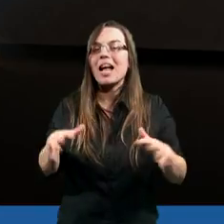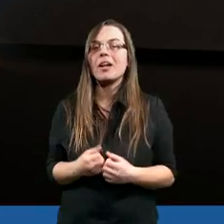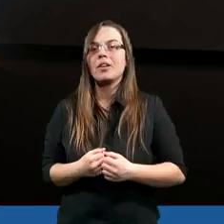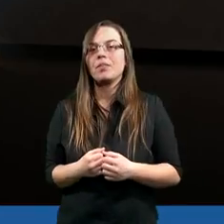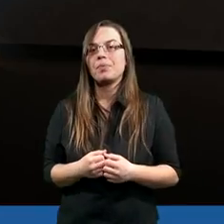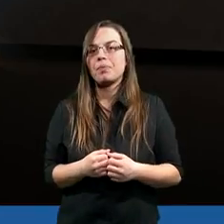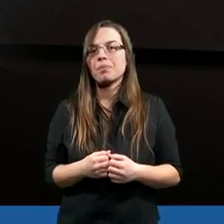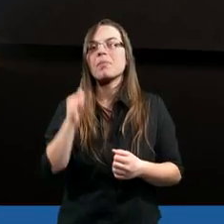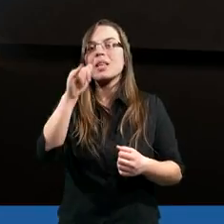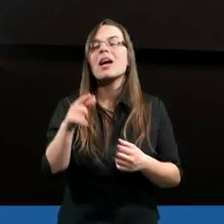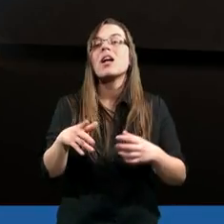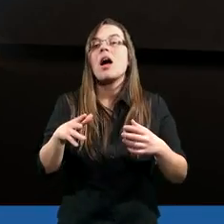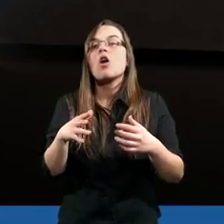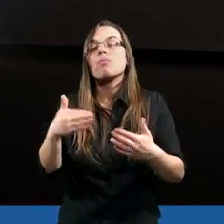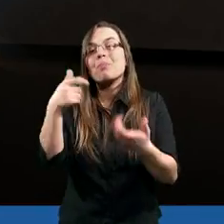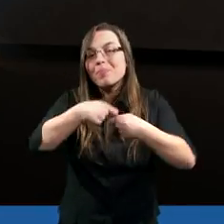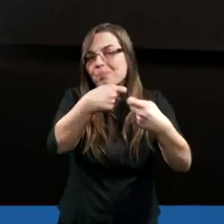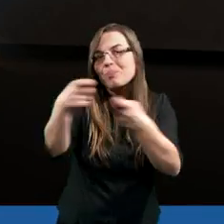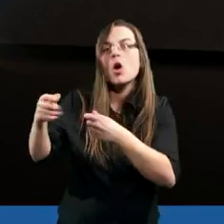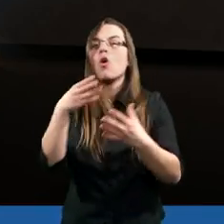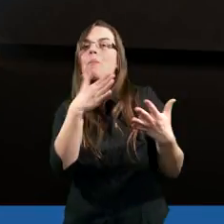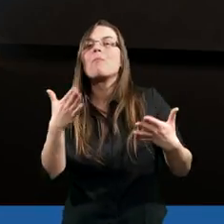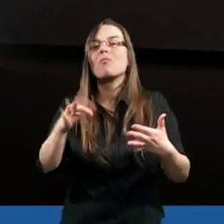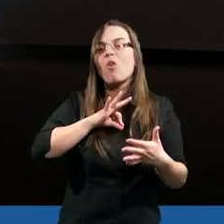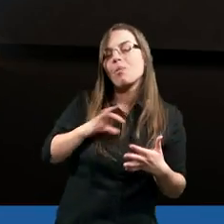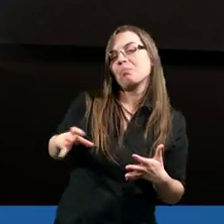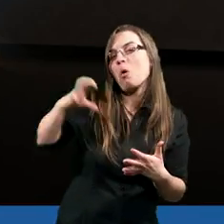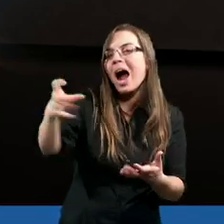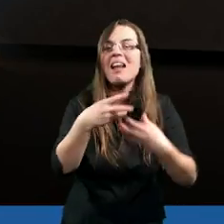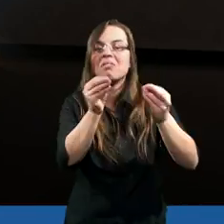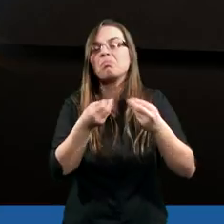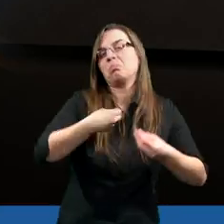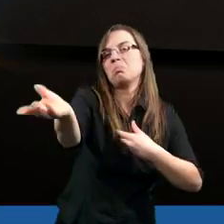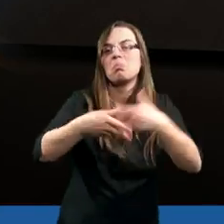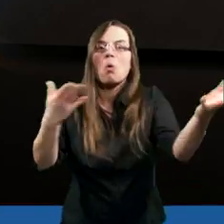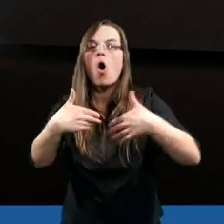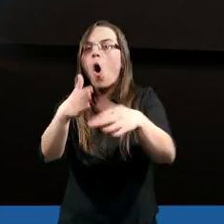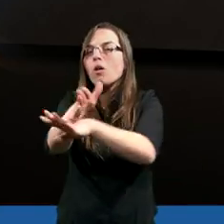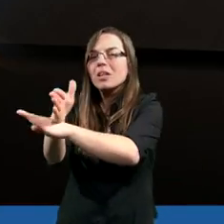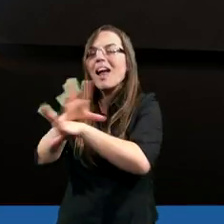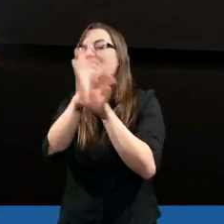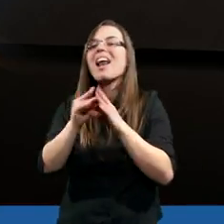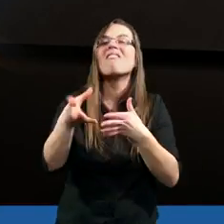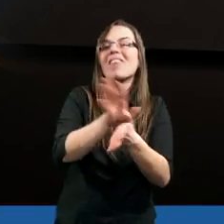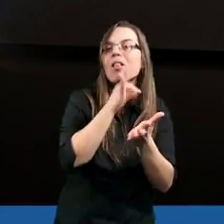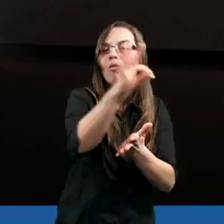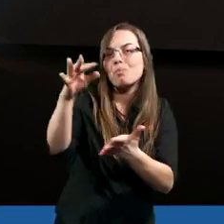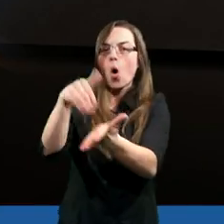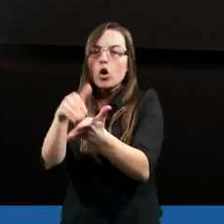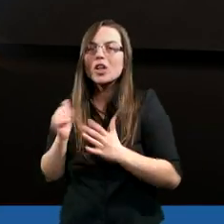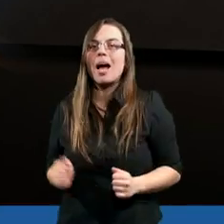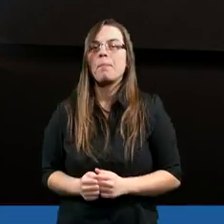wspólne. I sprzedawali posiadłości, imienie i rozdzielali je wszystkim, jak komu było potrzeba.